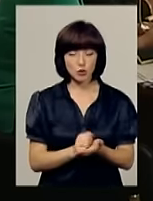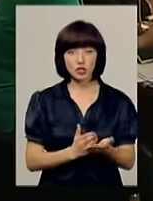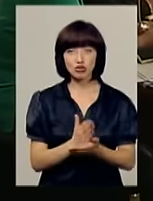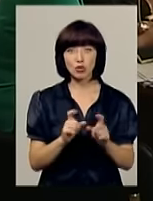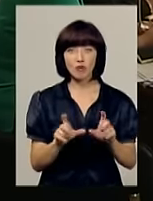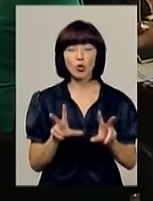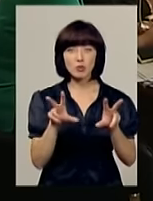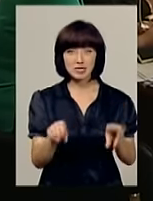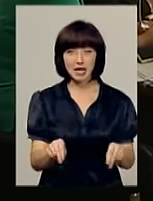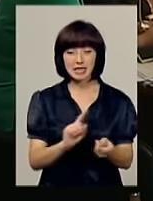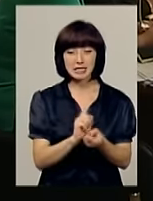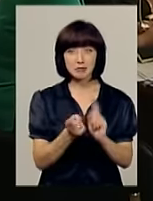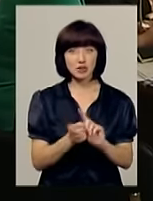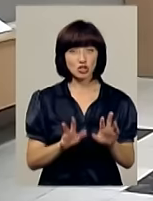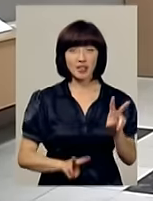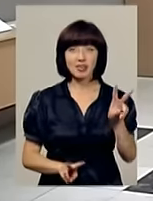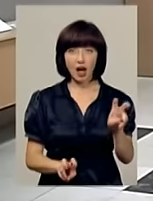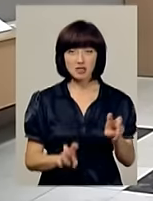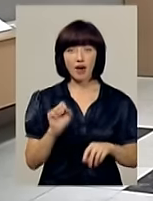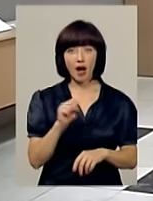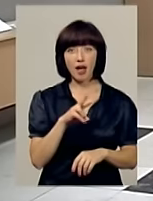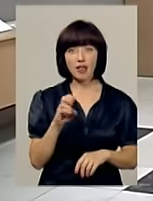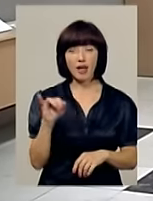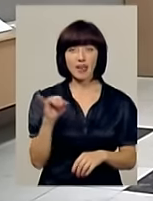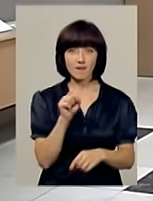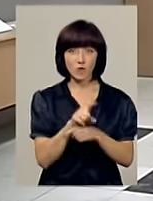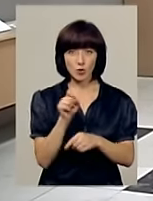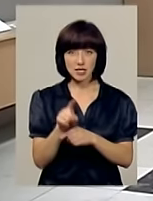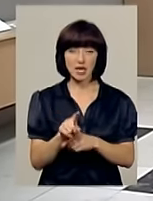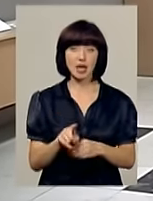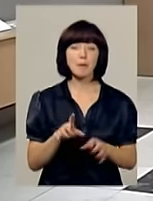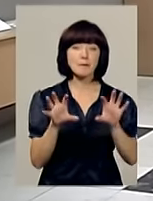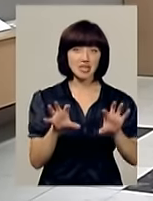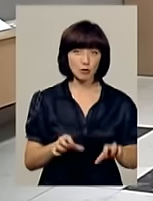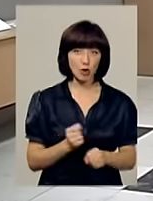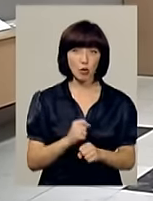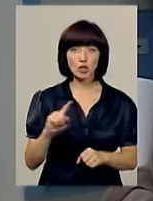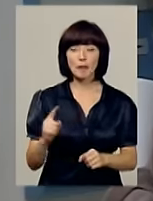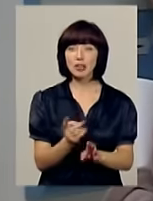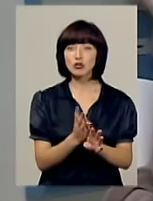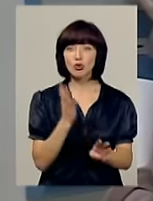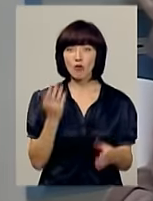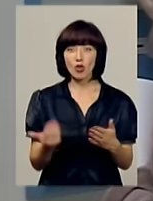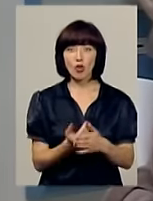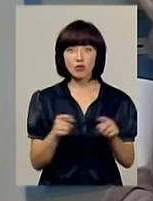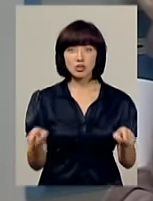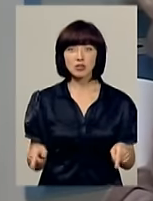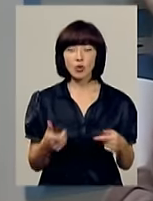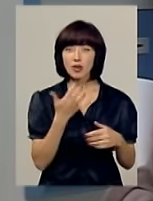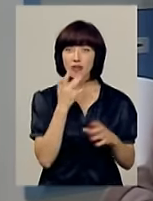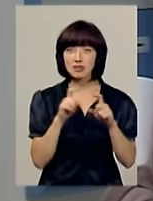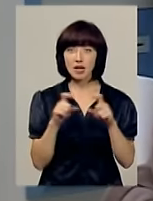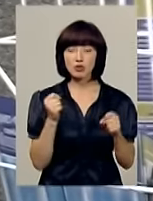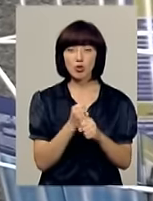обіцяє, зміниться не лише назва структури, а й її функції та принципи роботи. Першочергово новостворене нацагентство